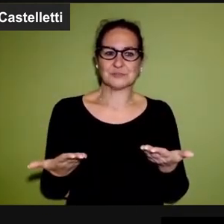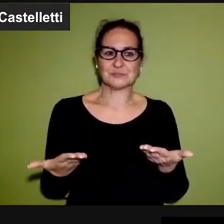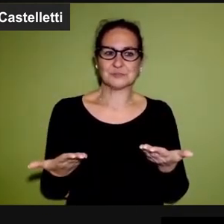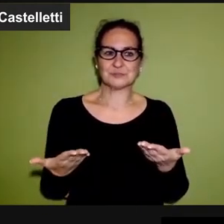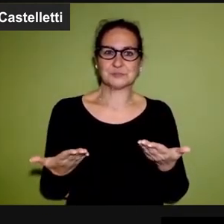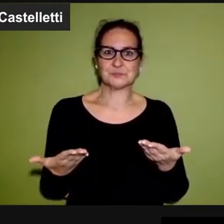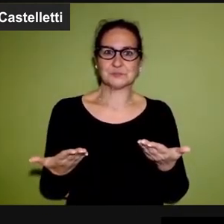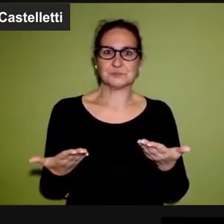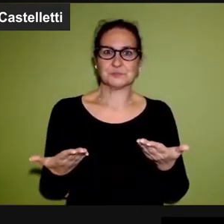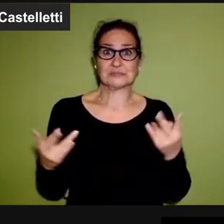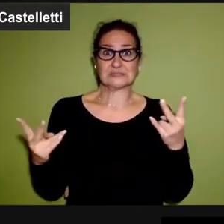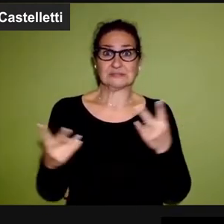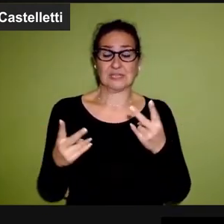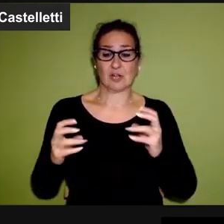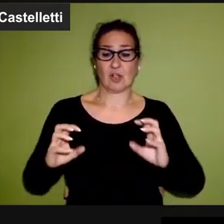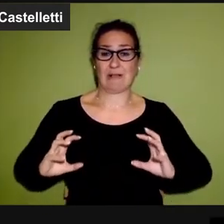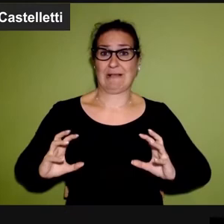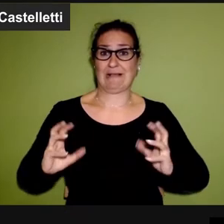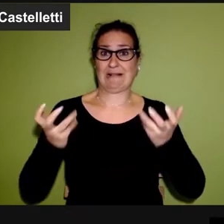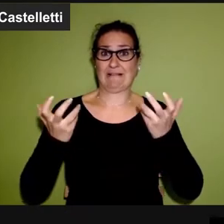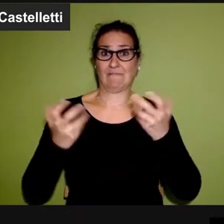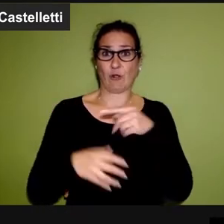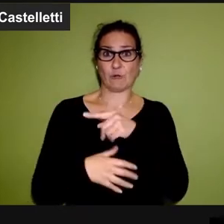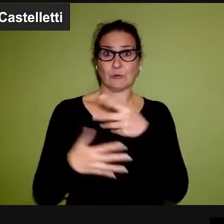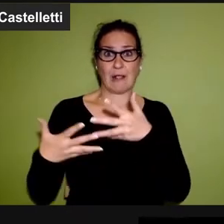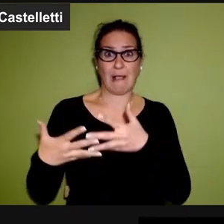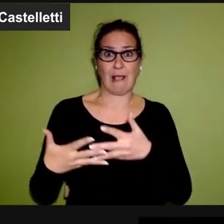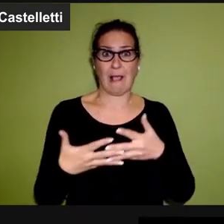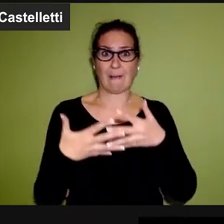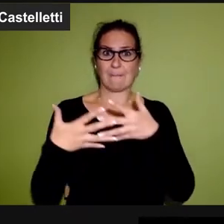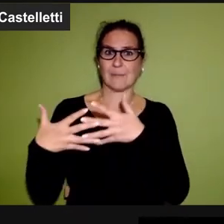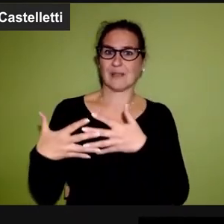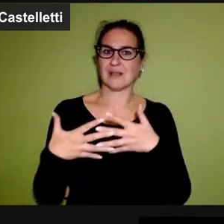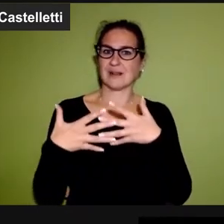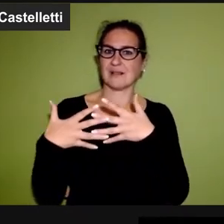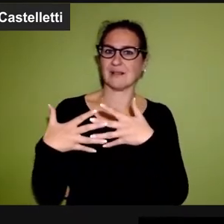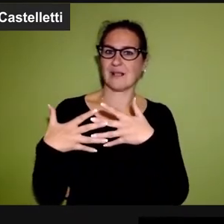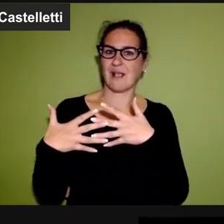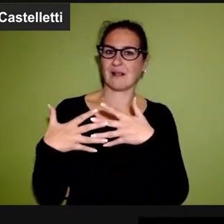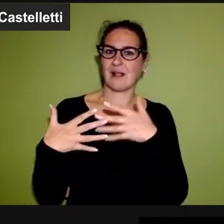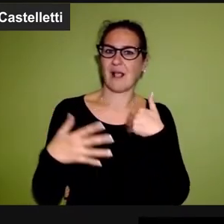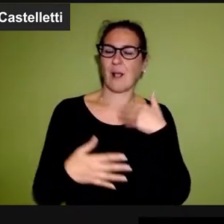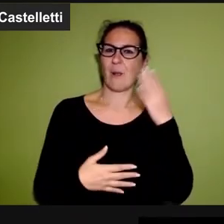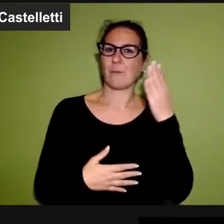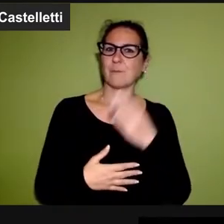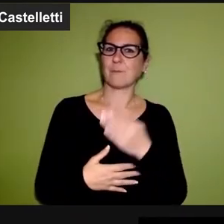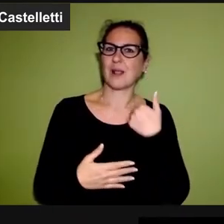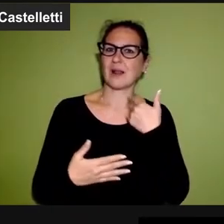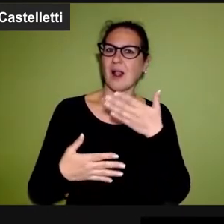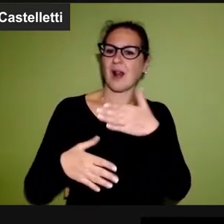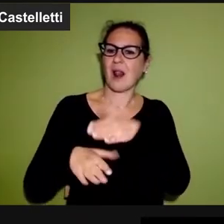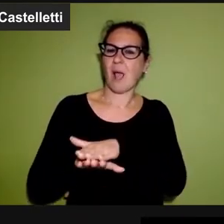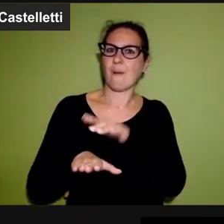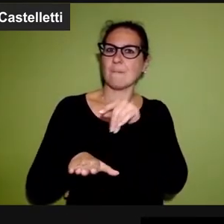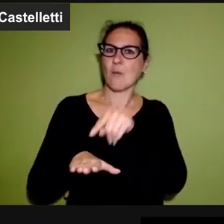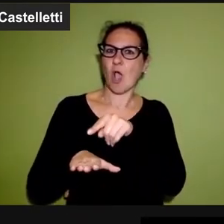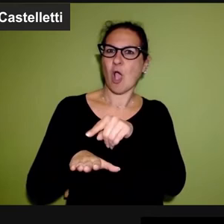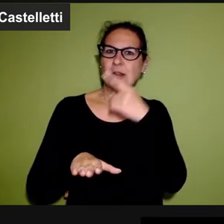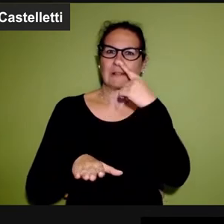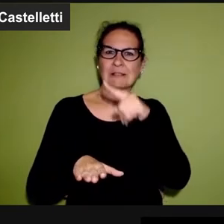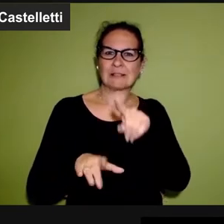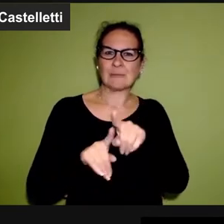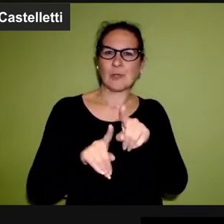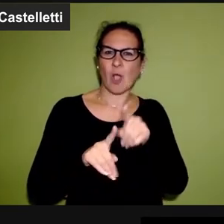è iniziata con la rivoluzione americana il fatto che la pena di morte non doveva diventare